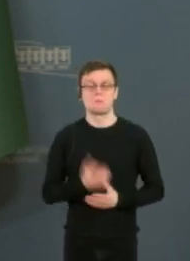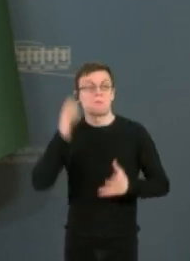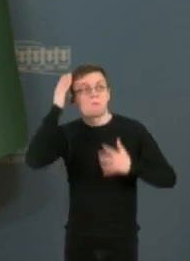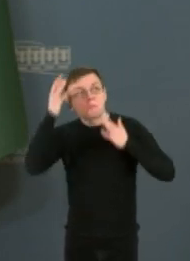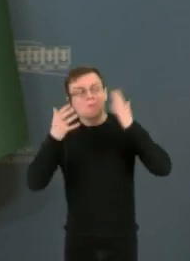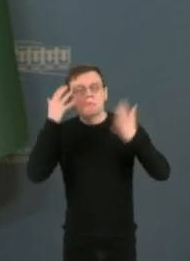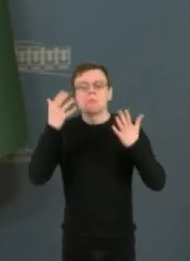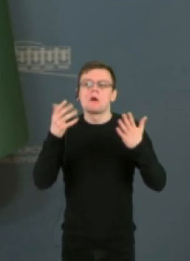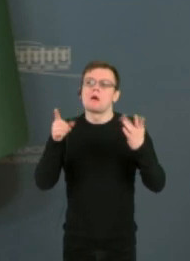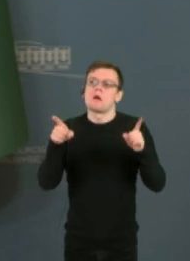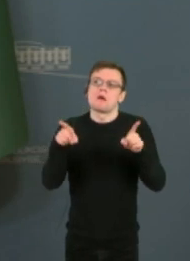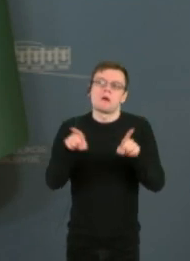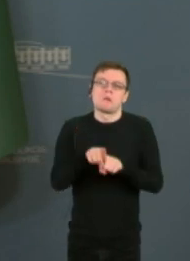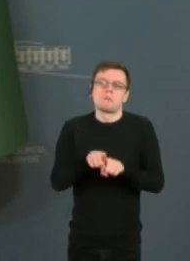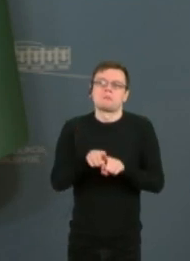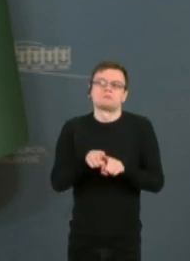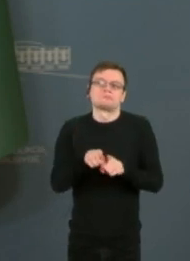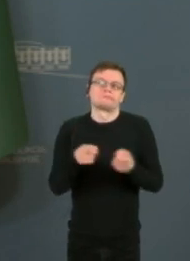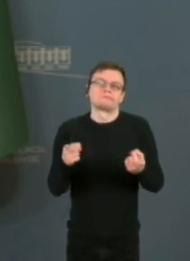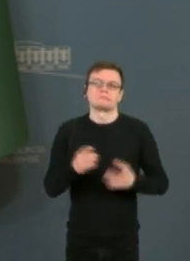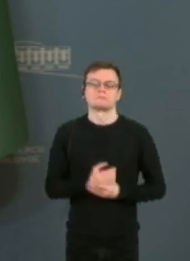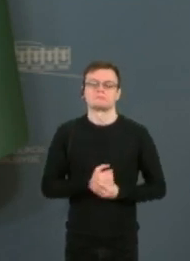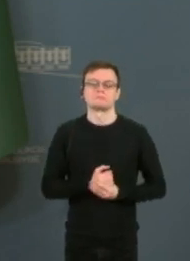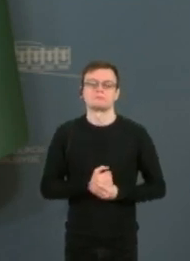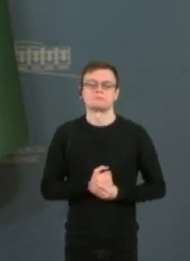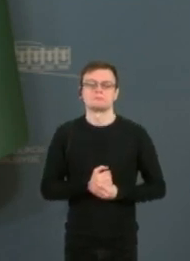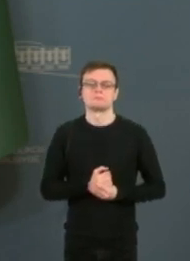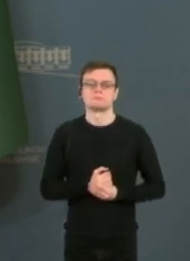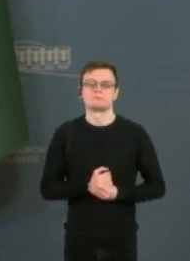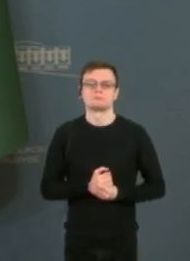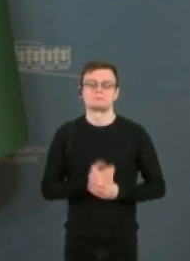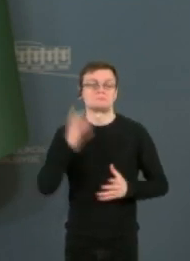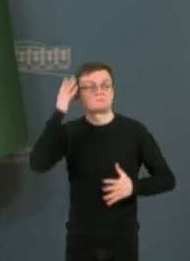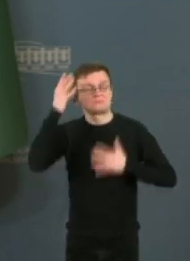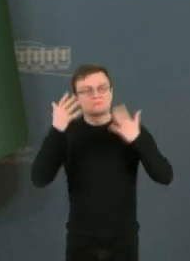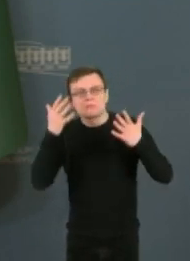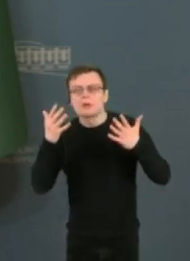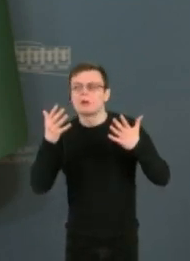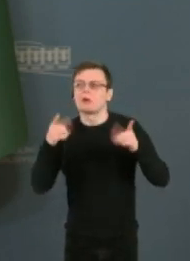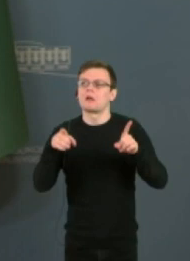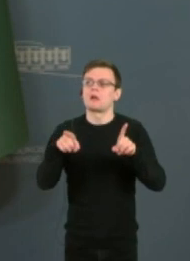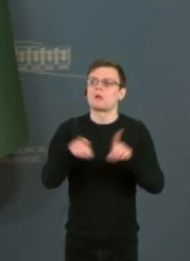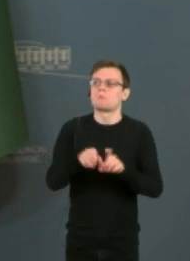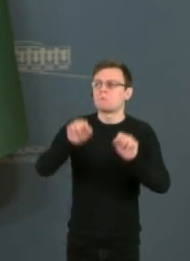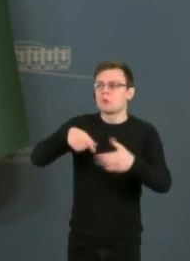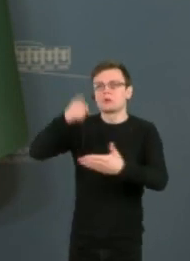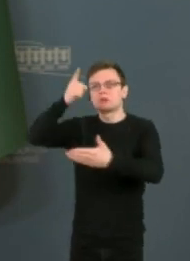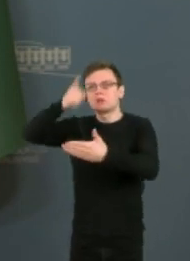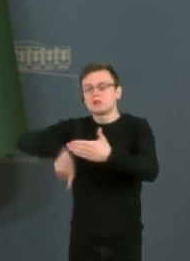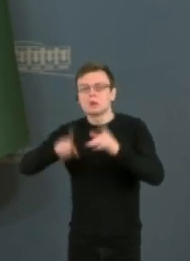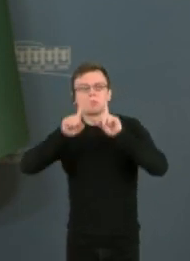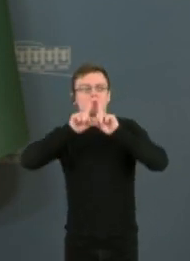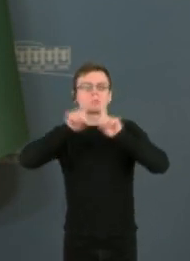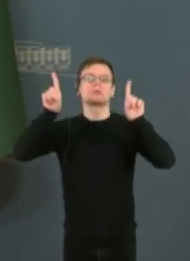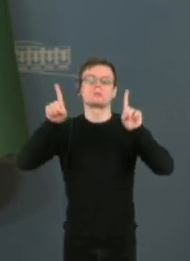galim tikėtis kažkokio stebuklo